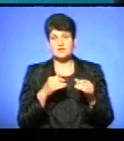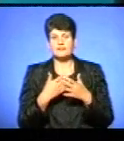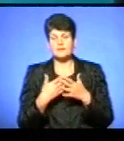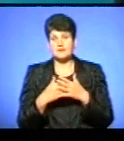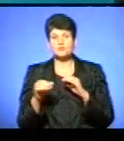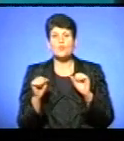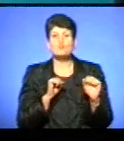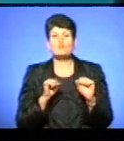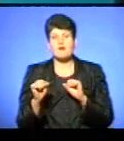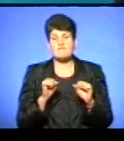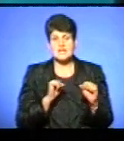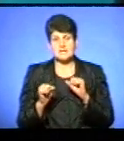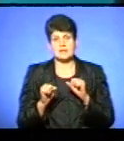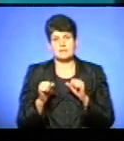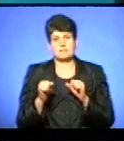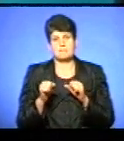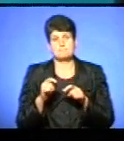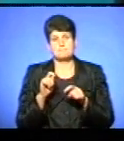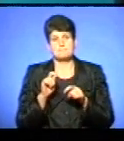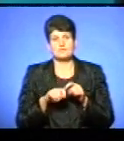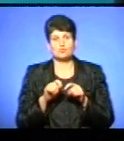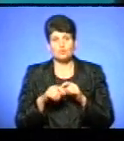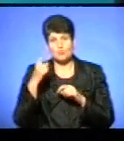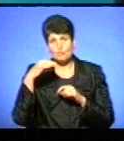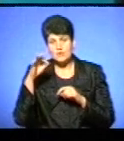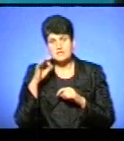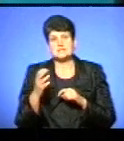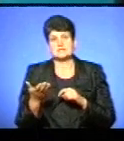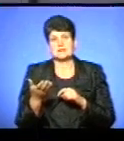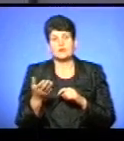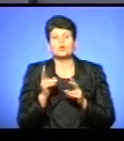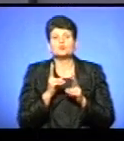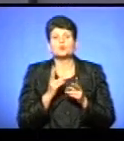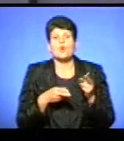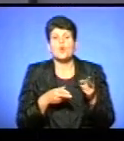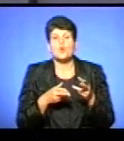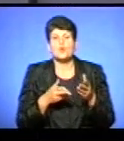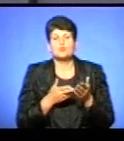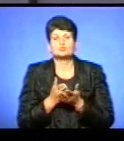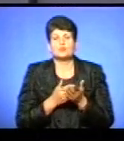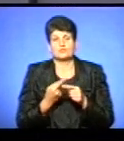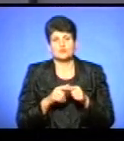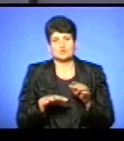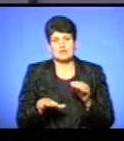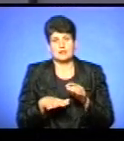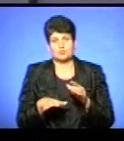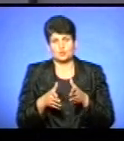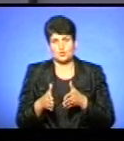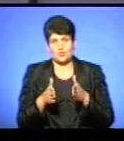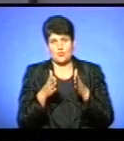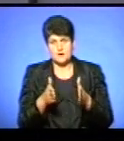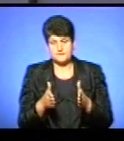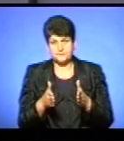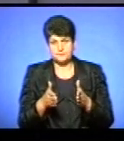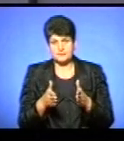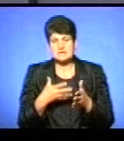управління патрульної поліції чи ГУНП, так, в районі? хто обслуговує дану ділянку дороги, вийде все одно… Тобто,